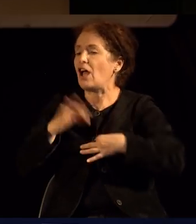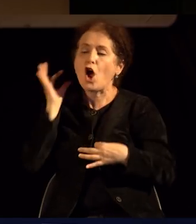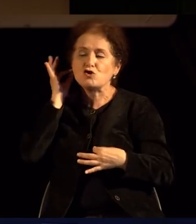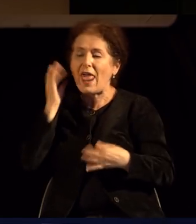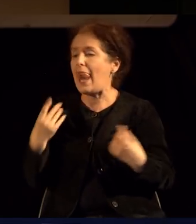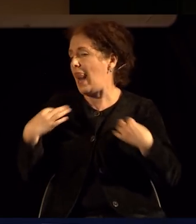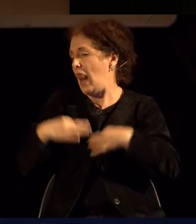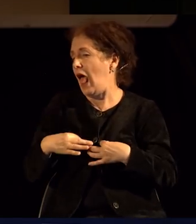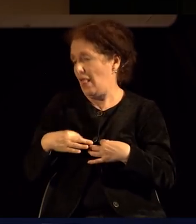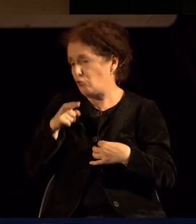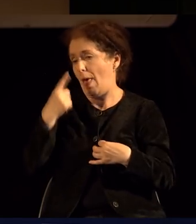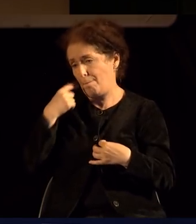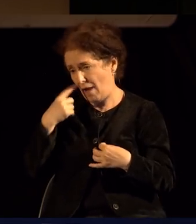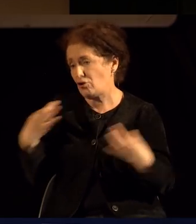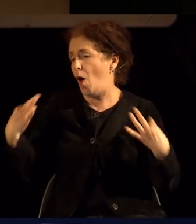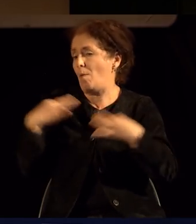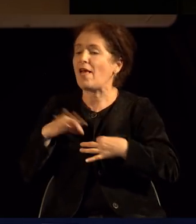така перформираат.